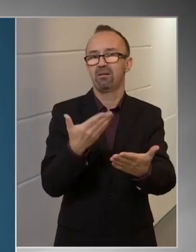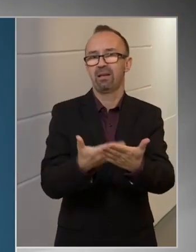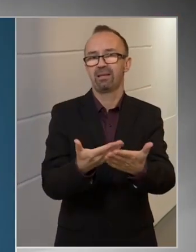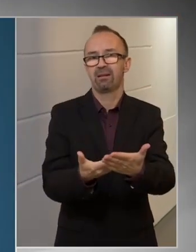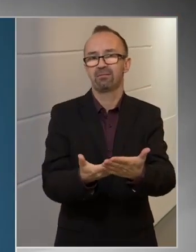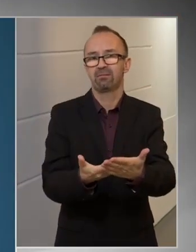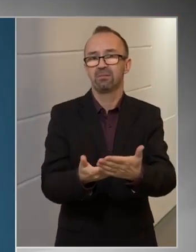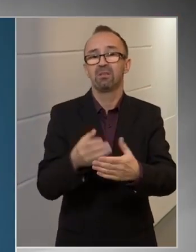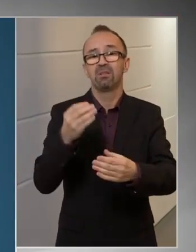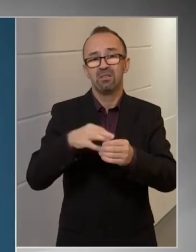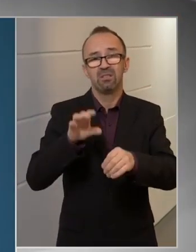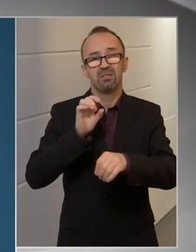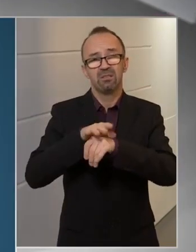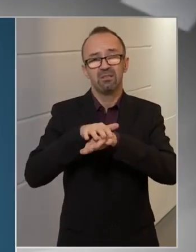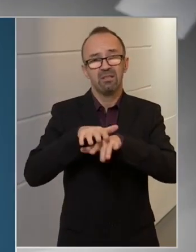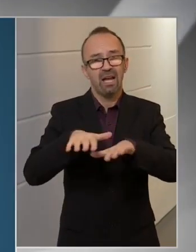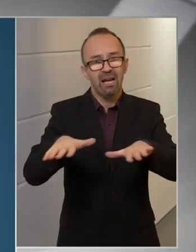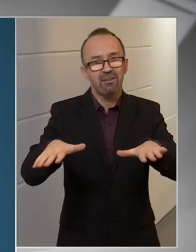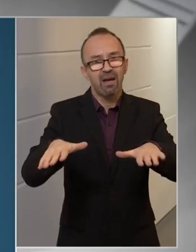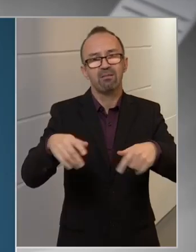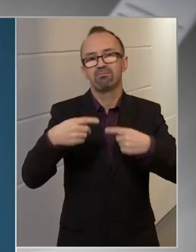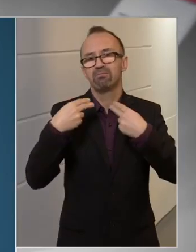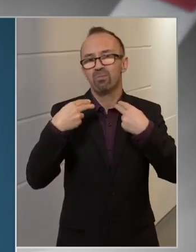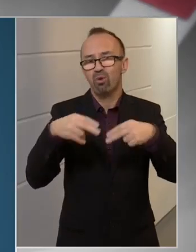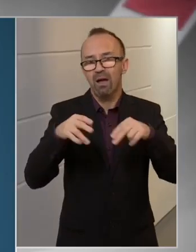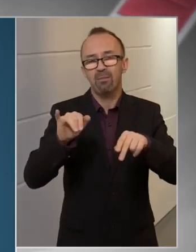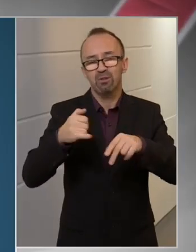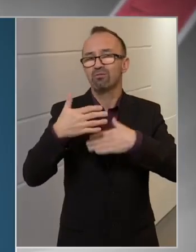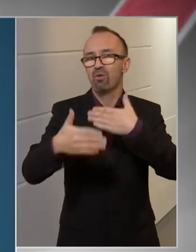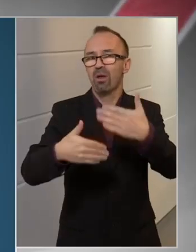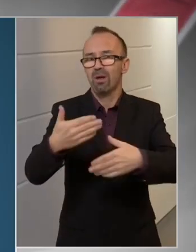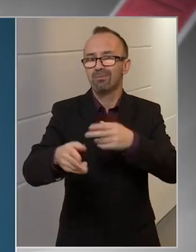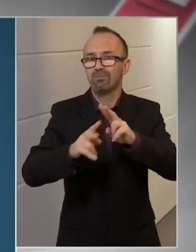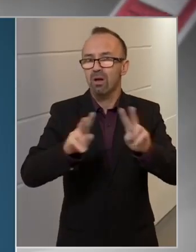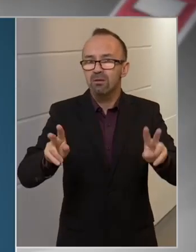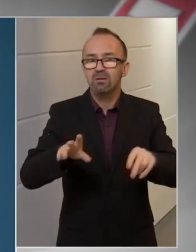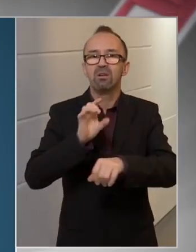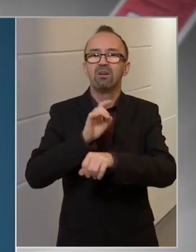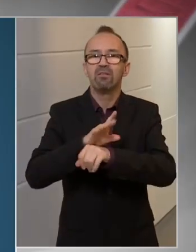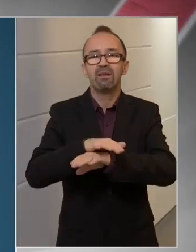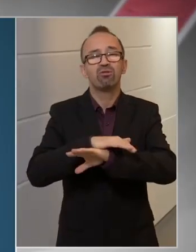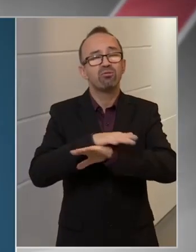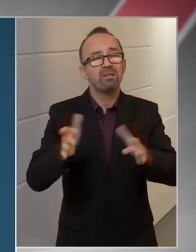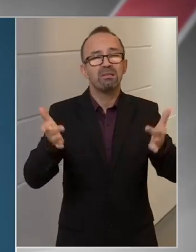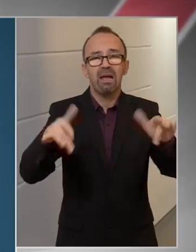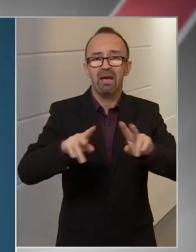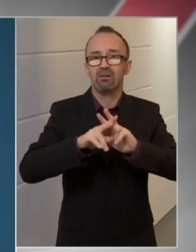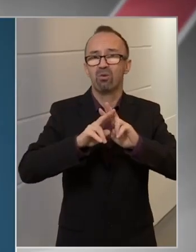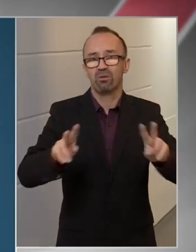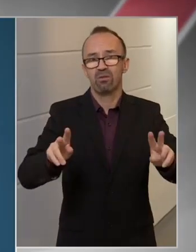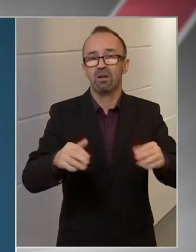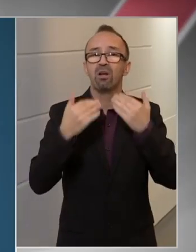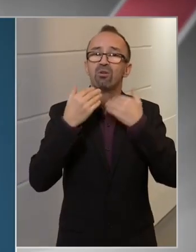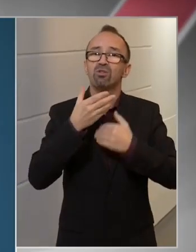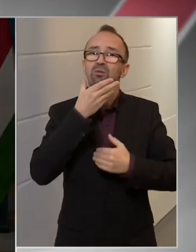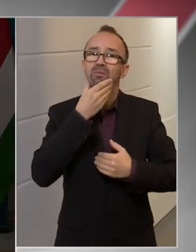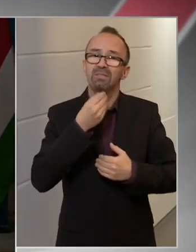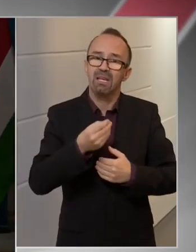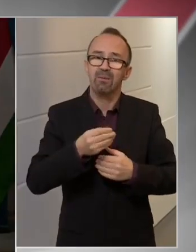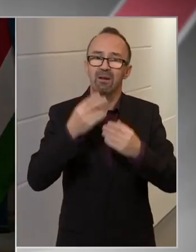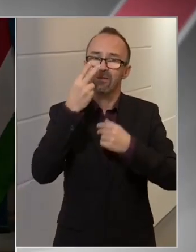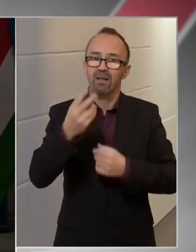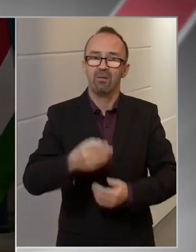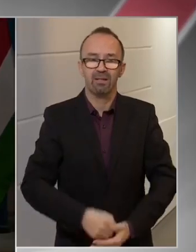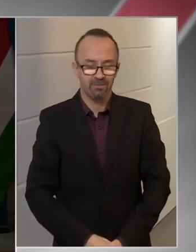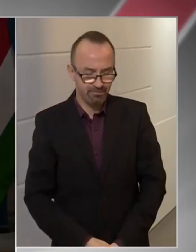legyen, hiszen a járvány változatlanul zajlik, a vírus mindenhol jelen van. Köszönöm szépen a